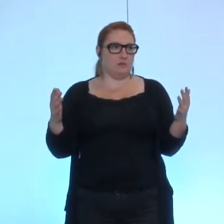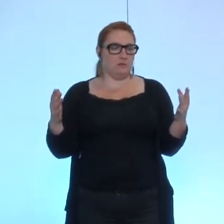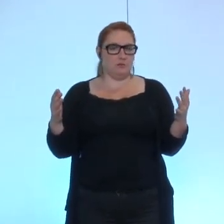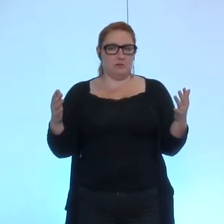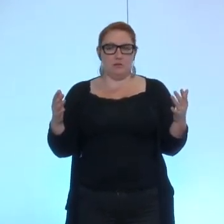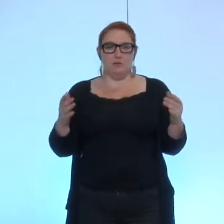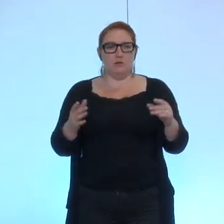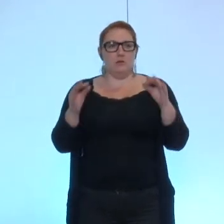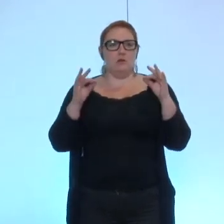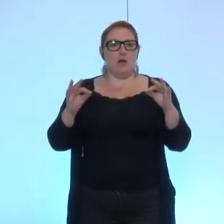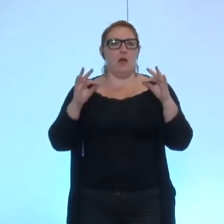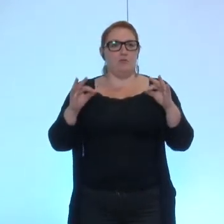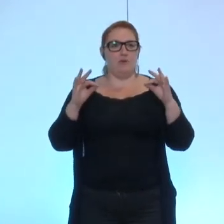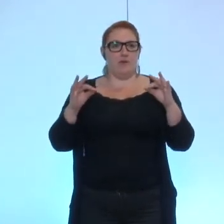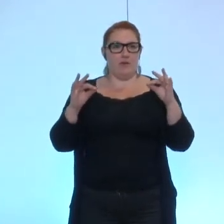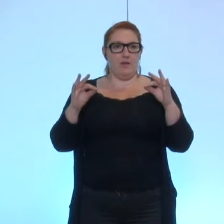concernant évidemment le soutien